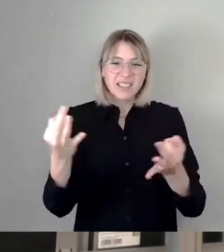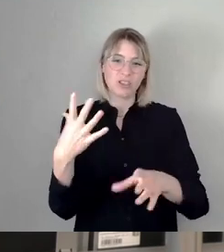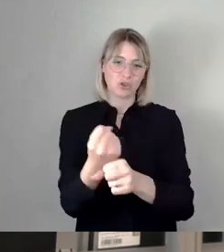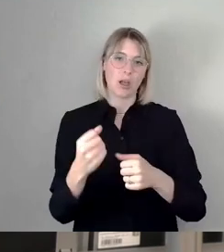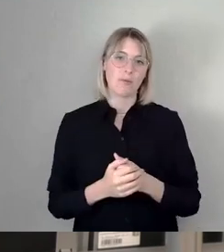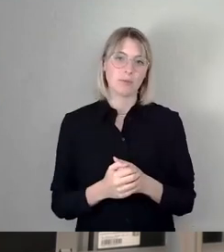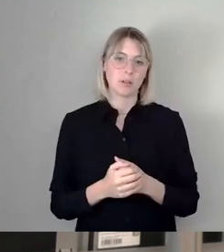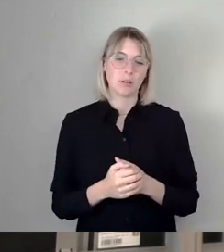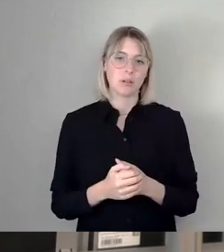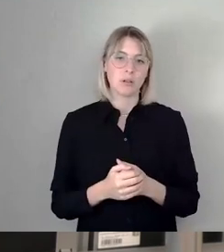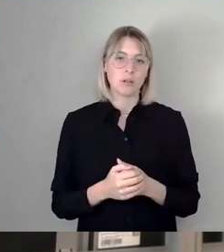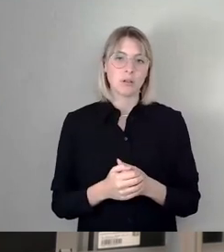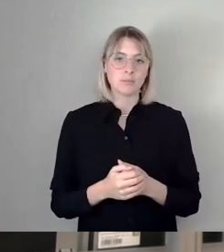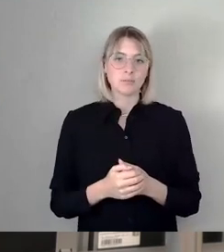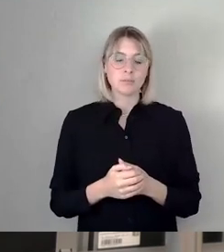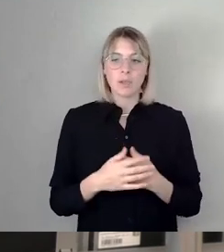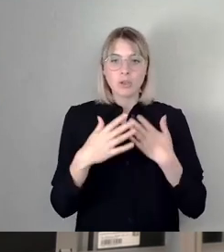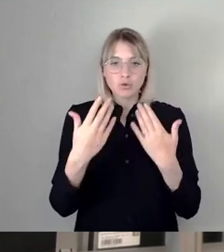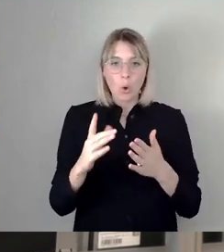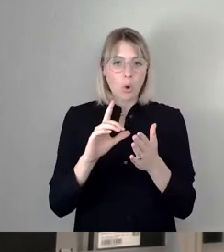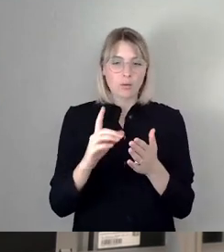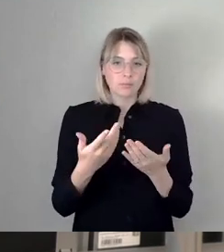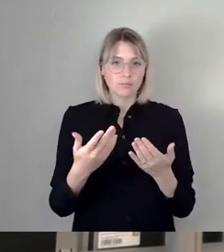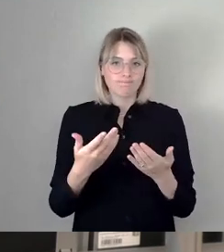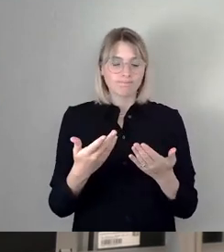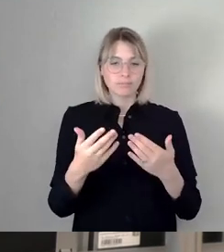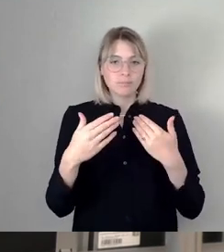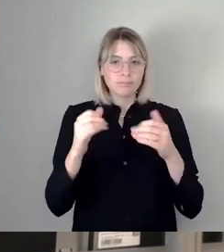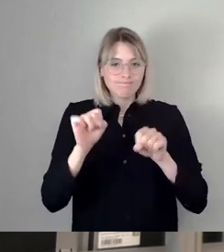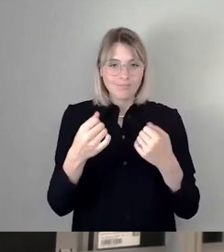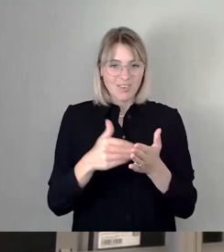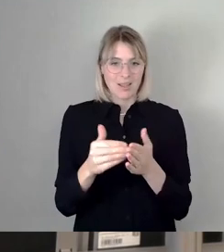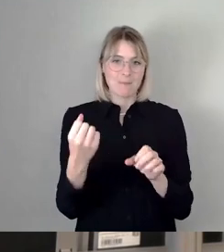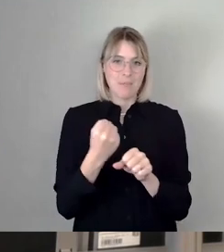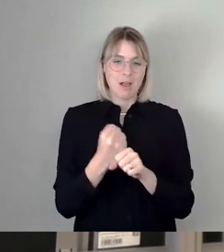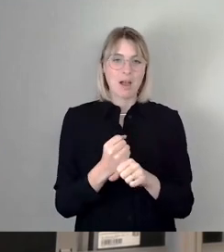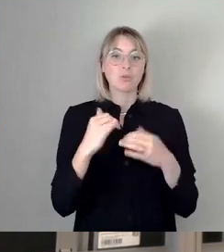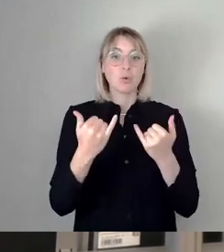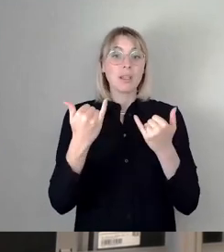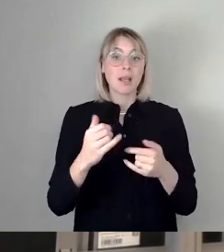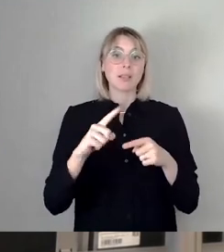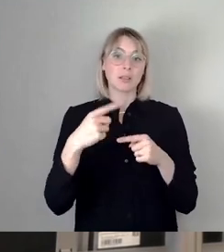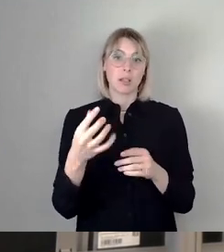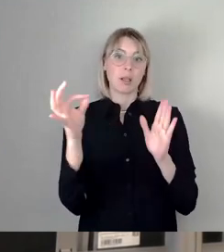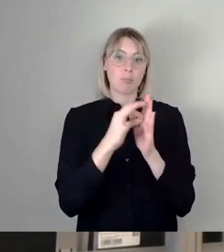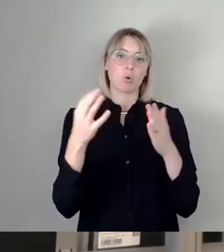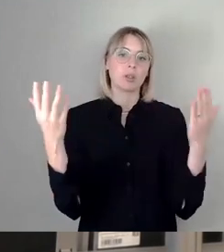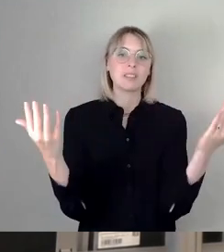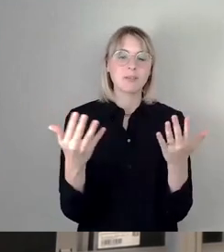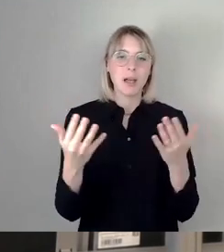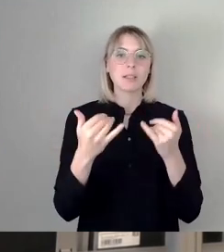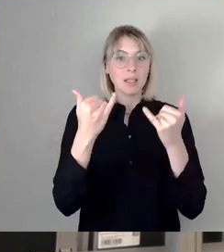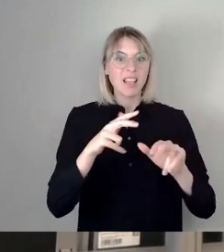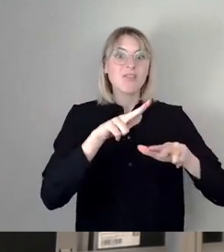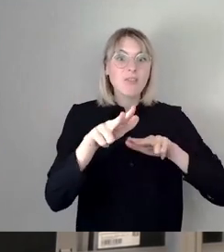wir uns einfach nicht mehr leisten. So, und jetzt komme ich zum nächsten Punkt. Und jetzt ist mal die Verwaltung dran, lieber